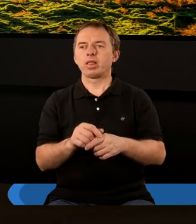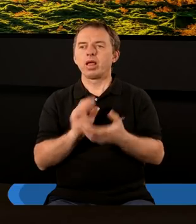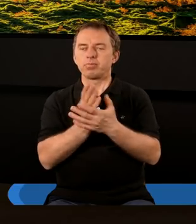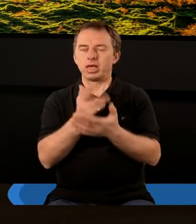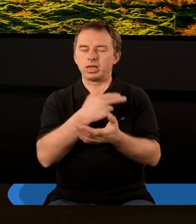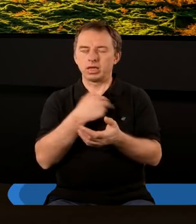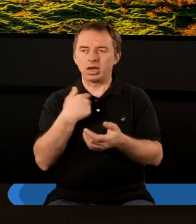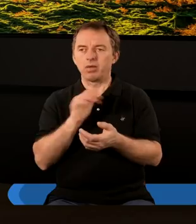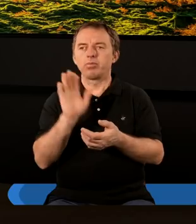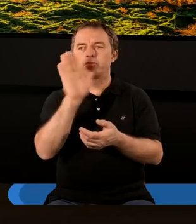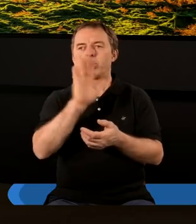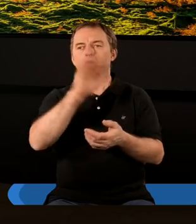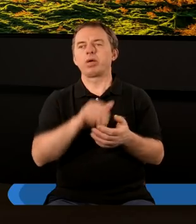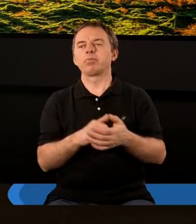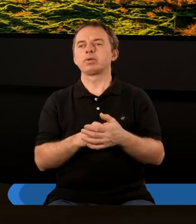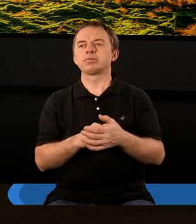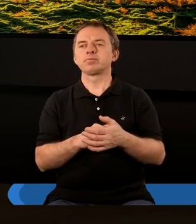między nami a Bogiem